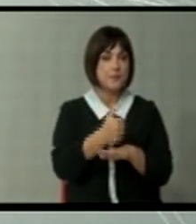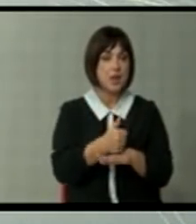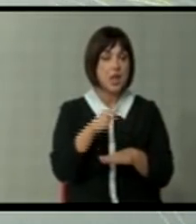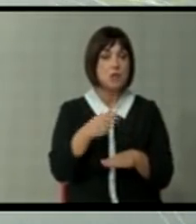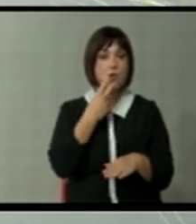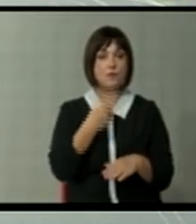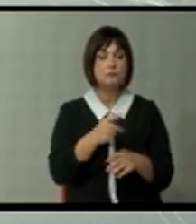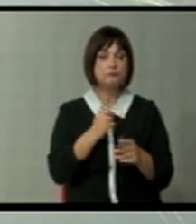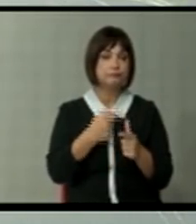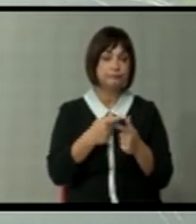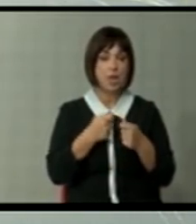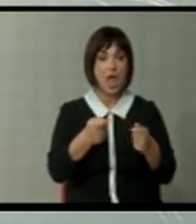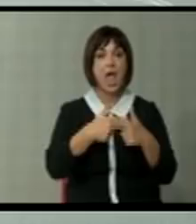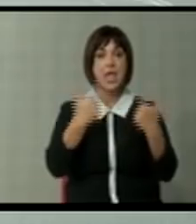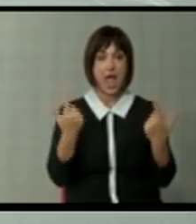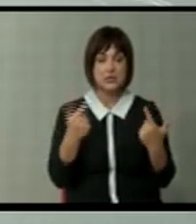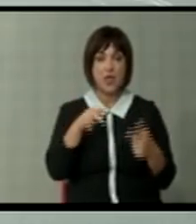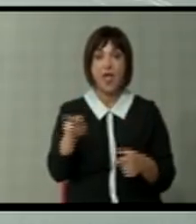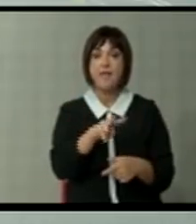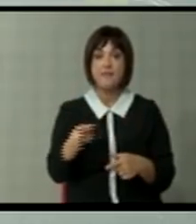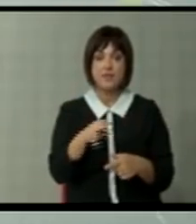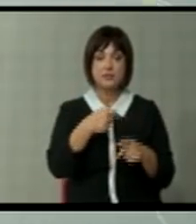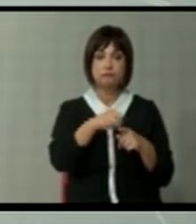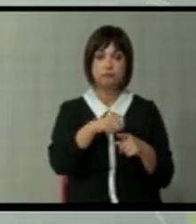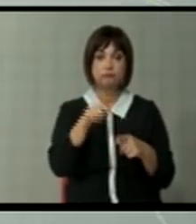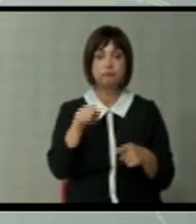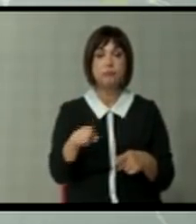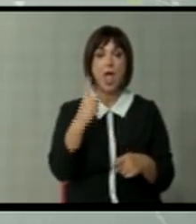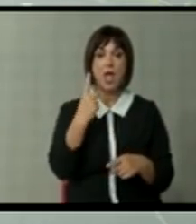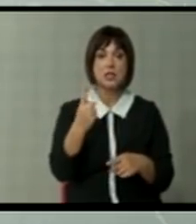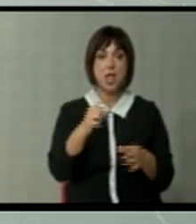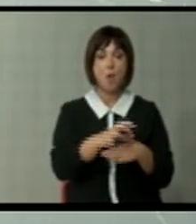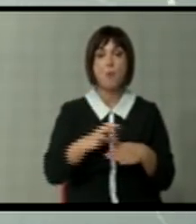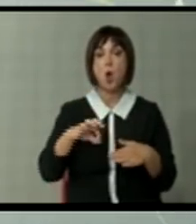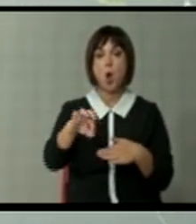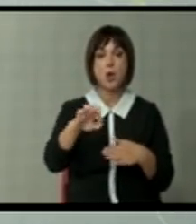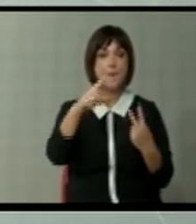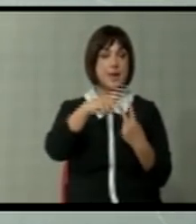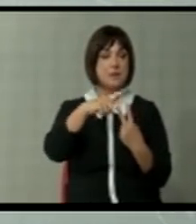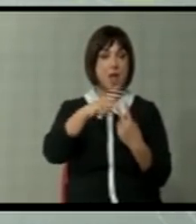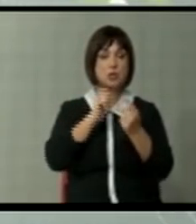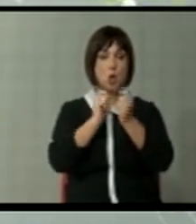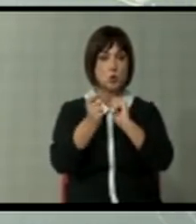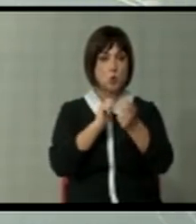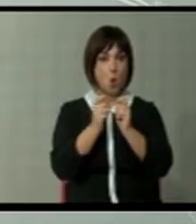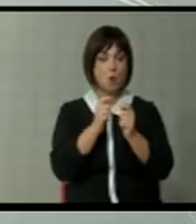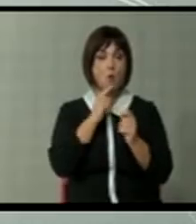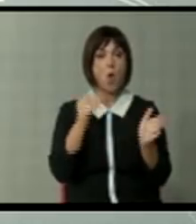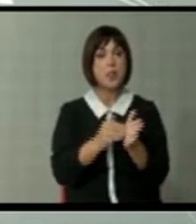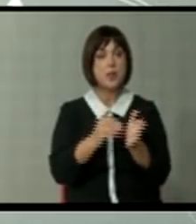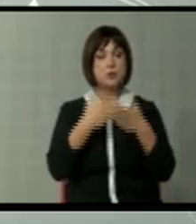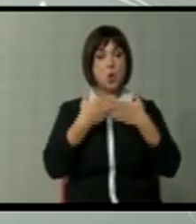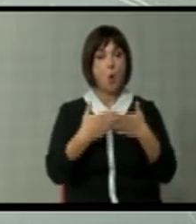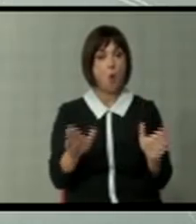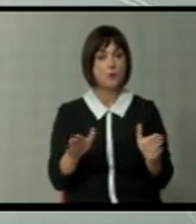Највидум недосмислени и јасни со оглед на тоа дека двајцата секреатори на еден проект преспанскиот договор кој што требаше да го